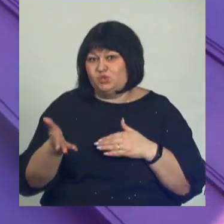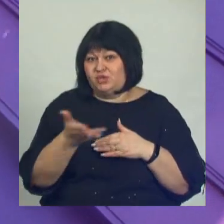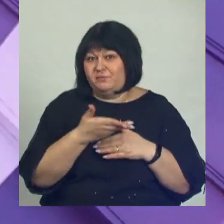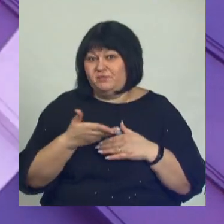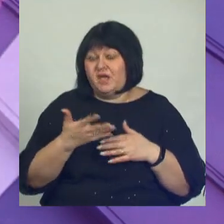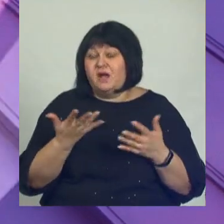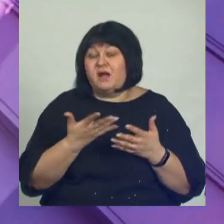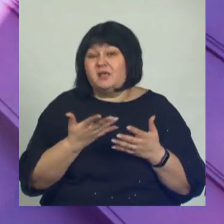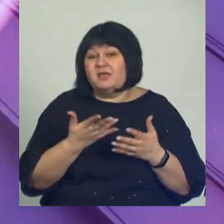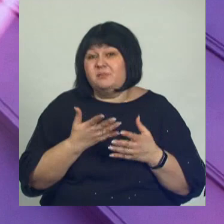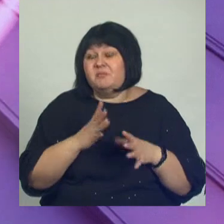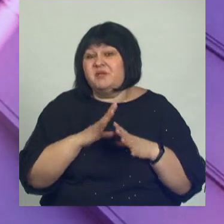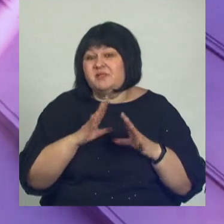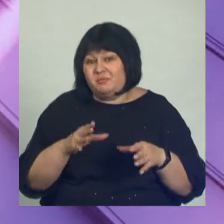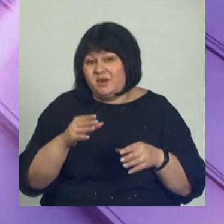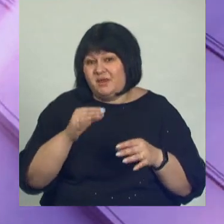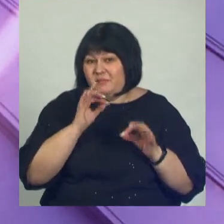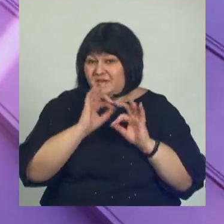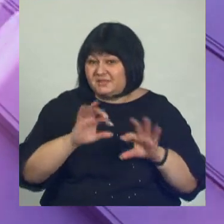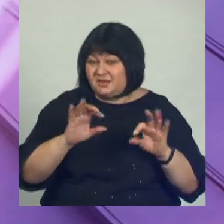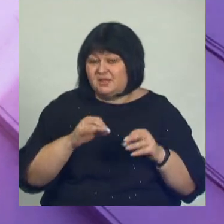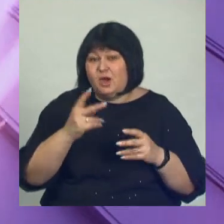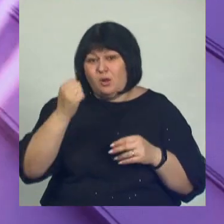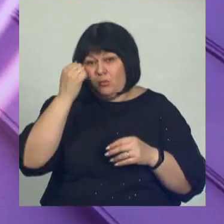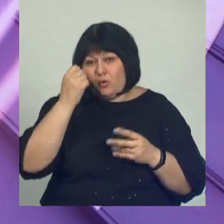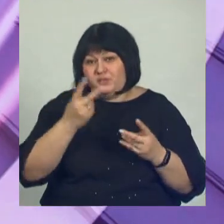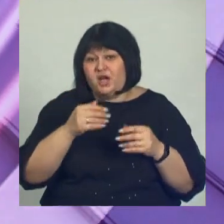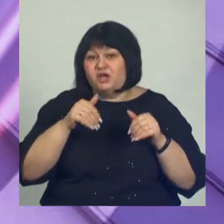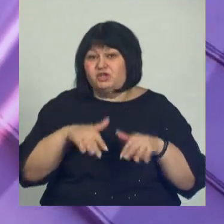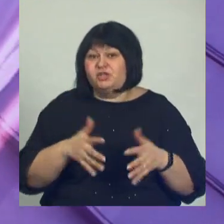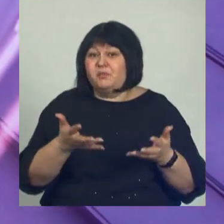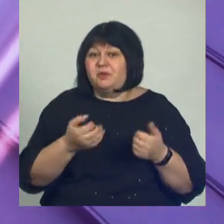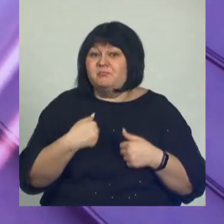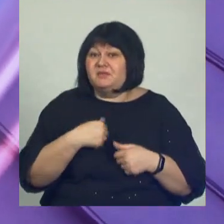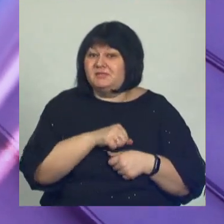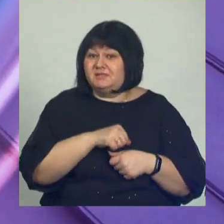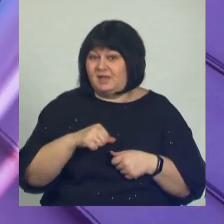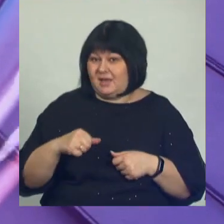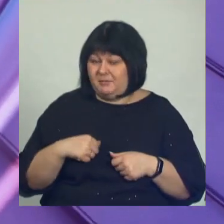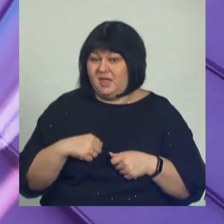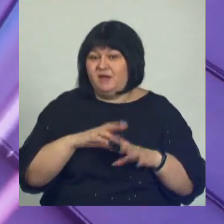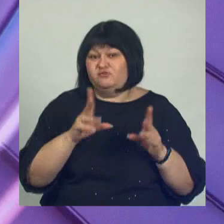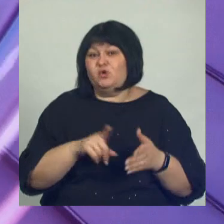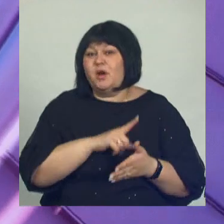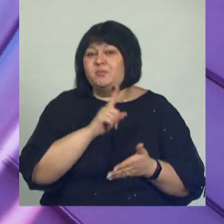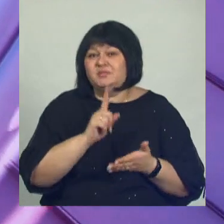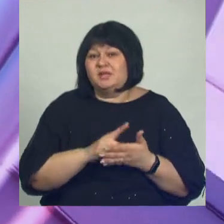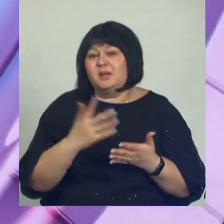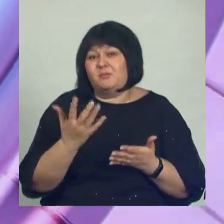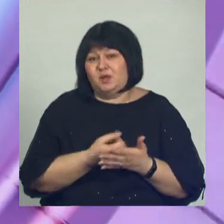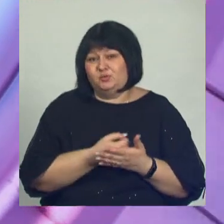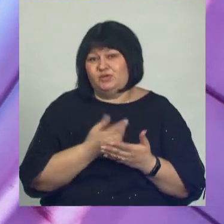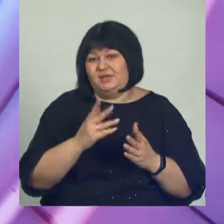Какими бы ни были предсказания, давайте помнить, решения принимаем мы сами. И все обязательно получится, если приложить